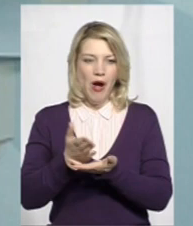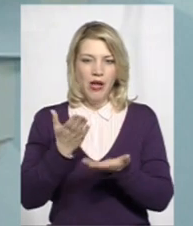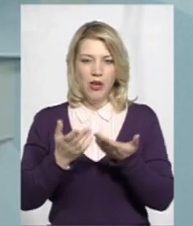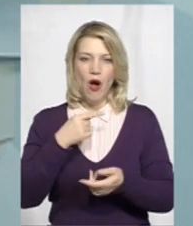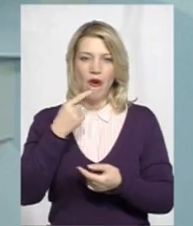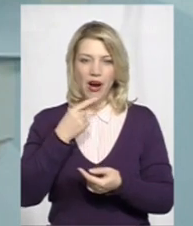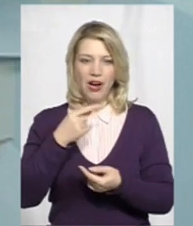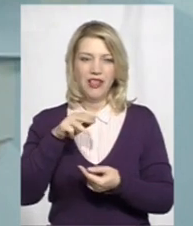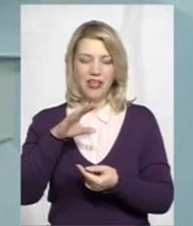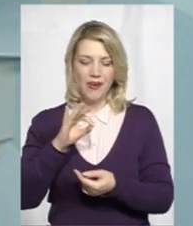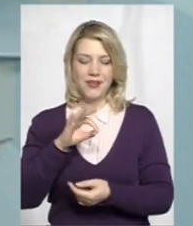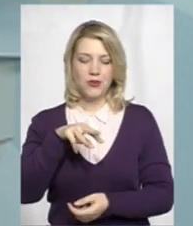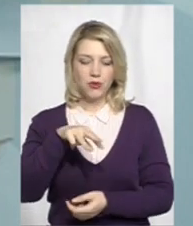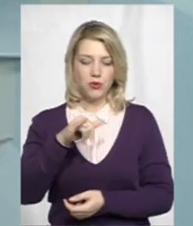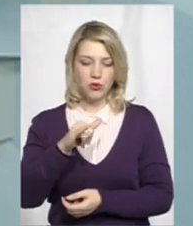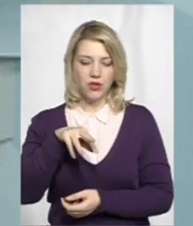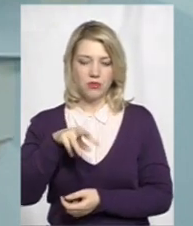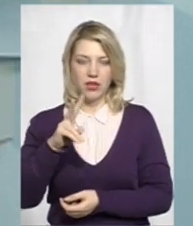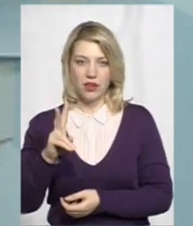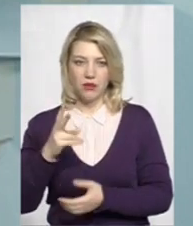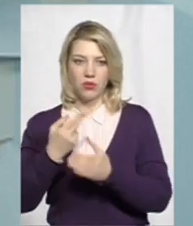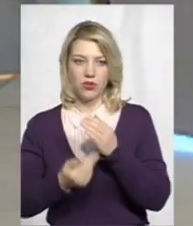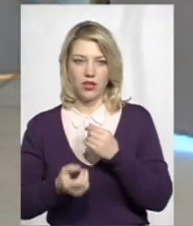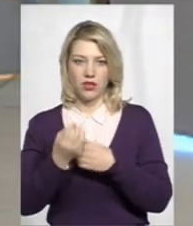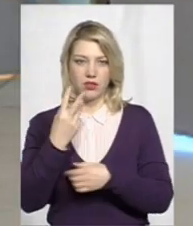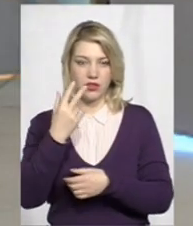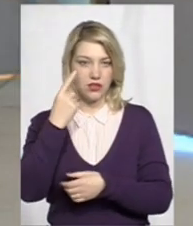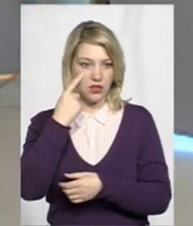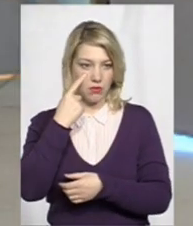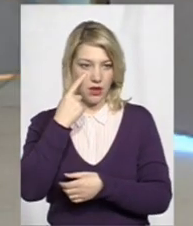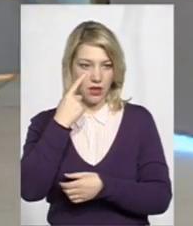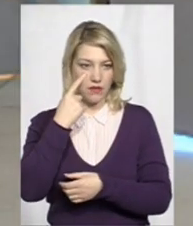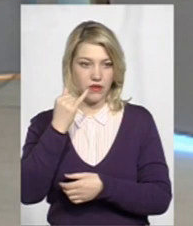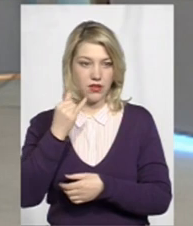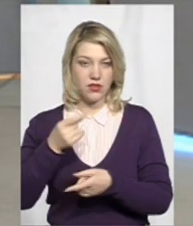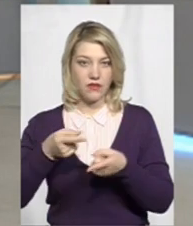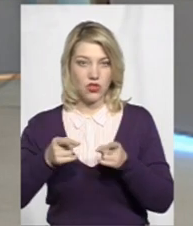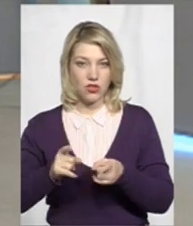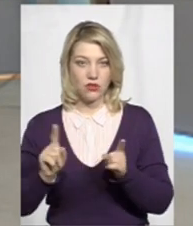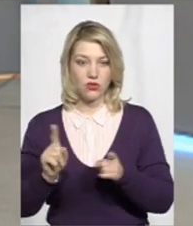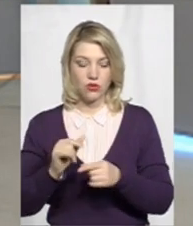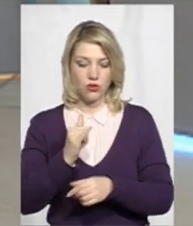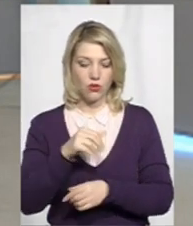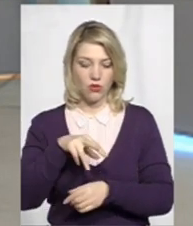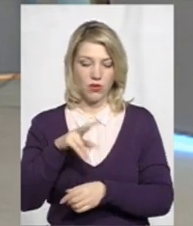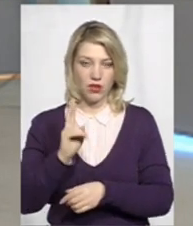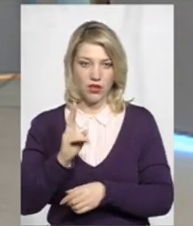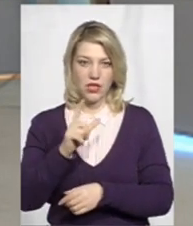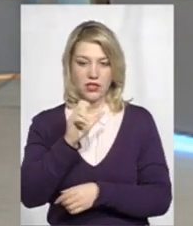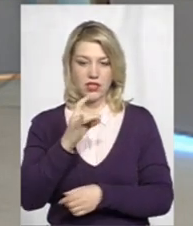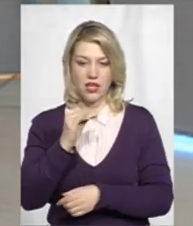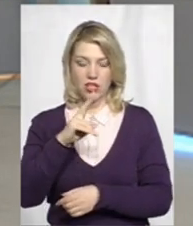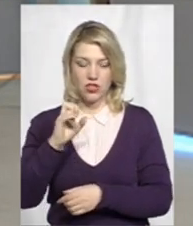УМК програло близько 13 балів. І, звичайно, що УМК за річчя з середнім